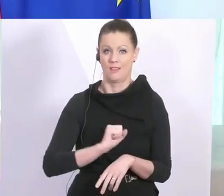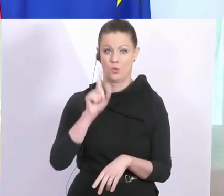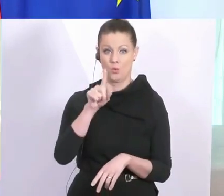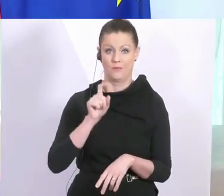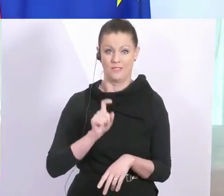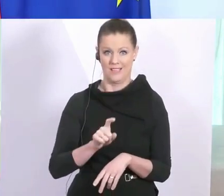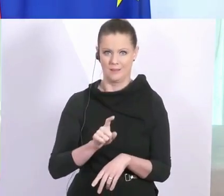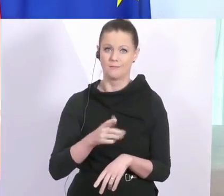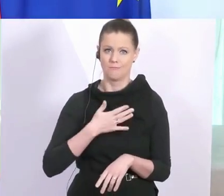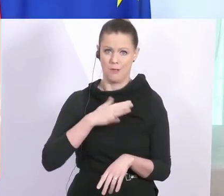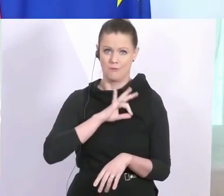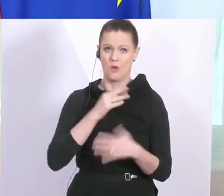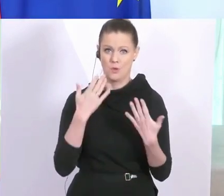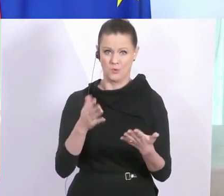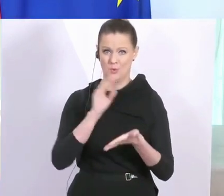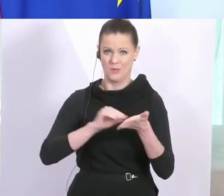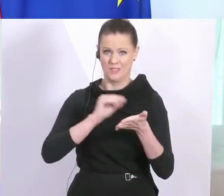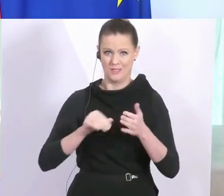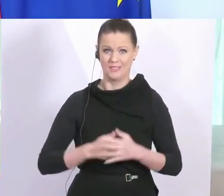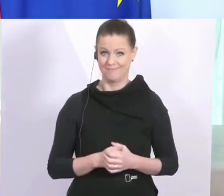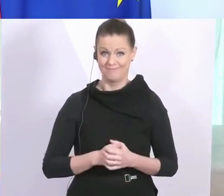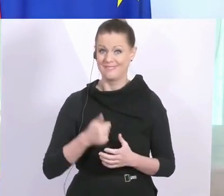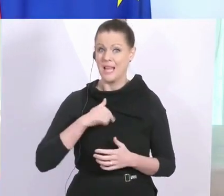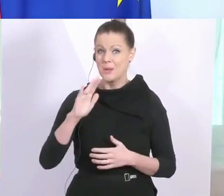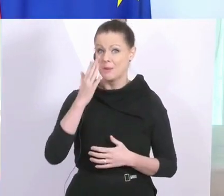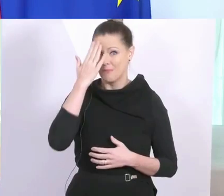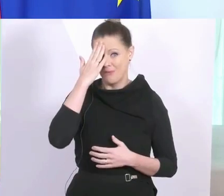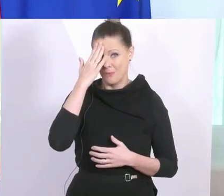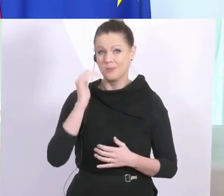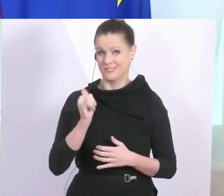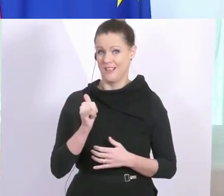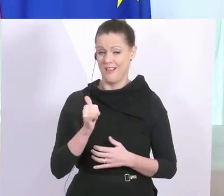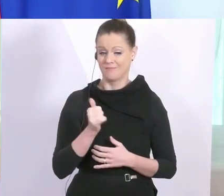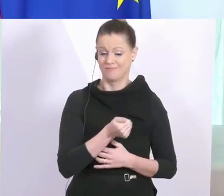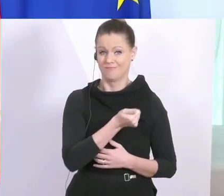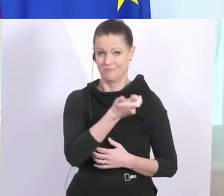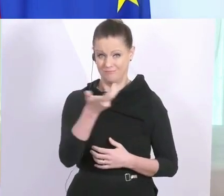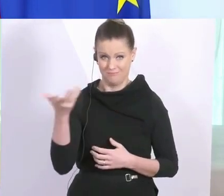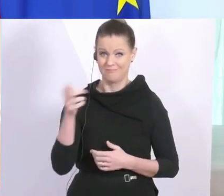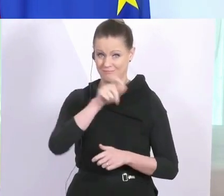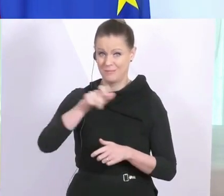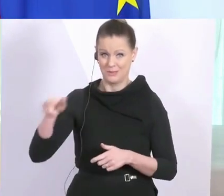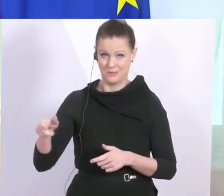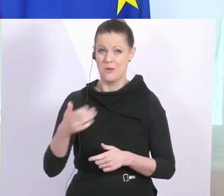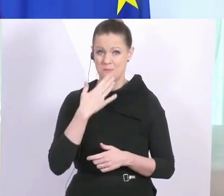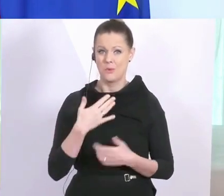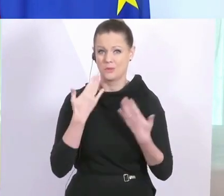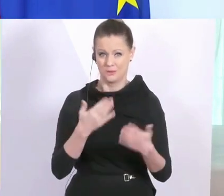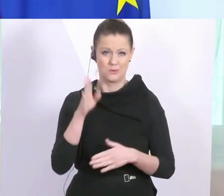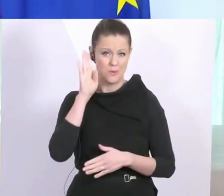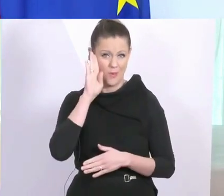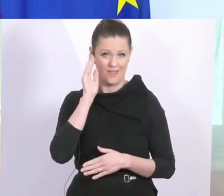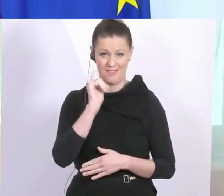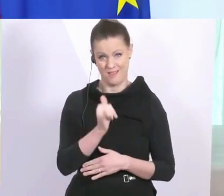Ich bin mir bewusst, sehr geehrte Damen und Herren, dass viele genau das jetzt von Ihnen hören wollen würden.